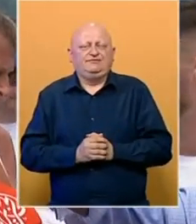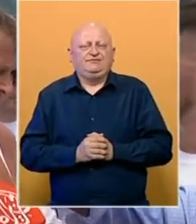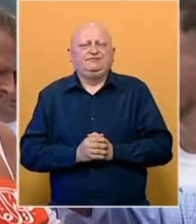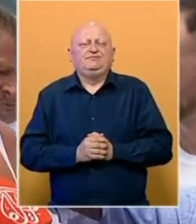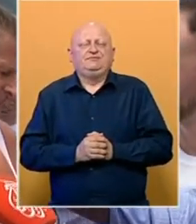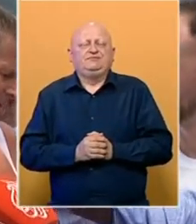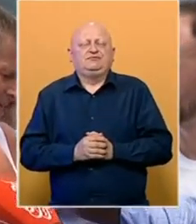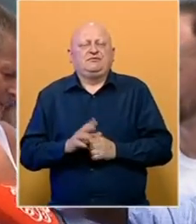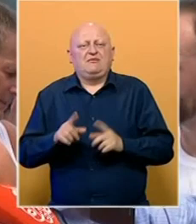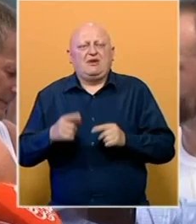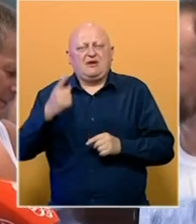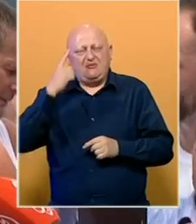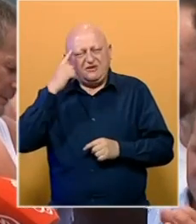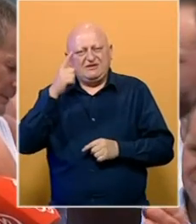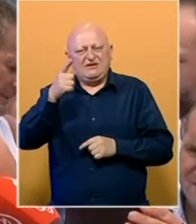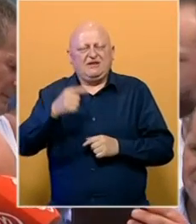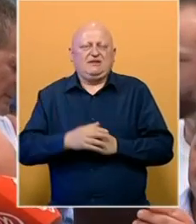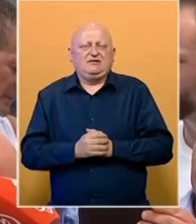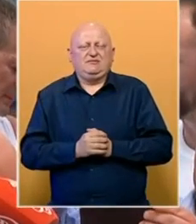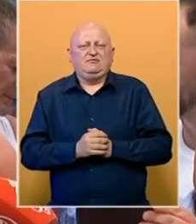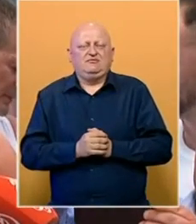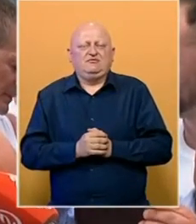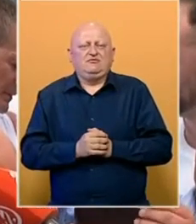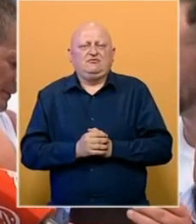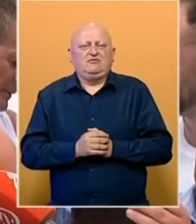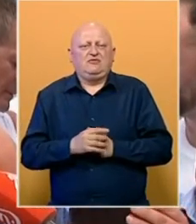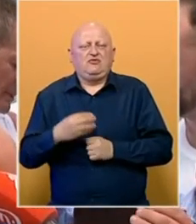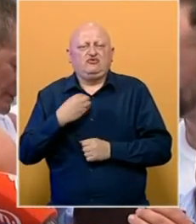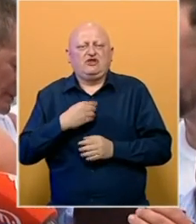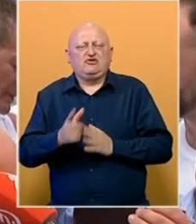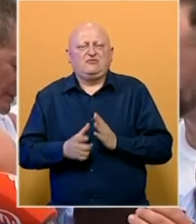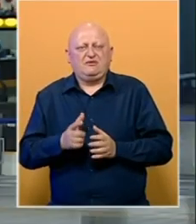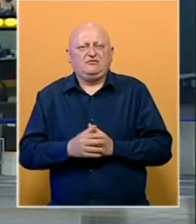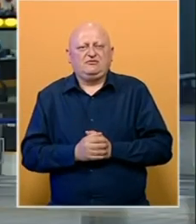makar netko misli na njih po žalostnom vrijeme.